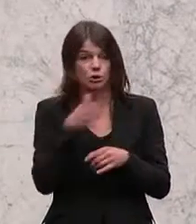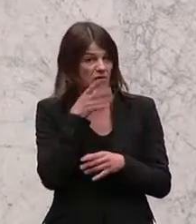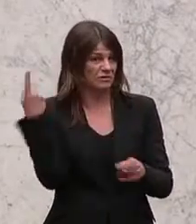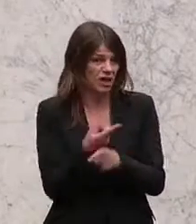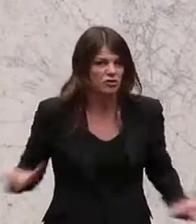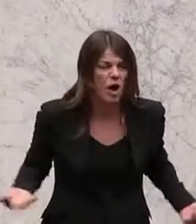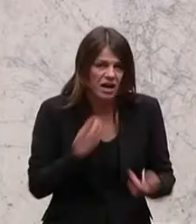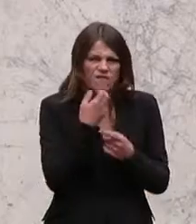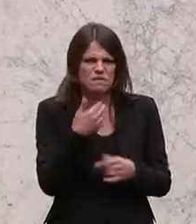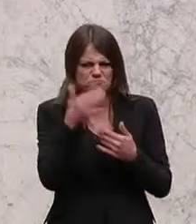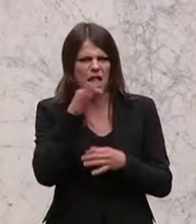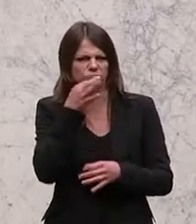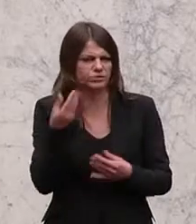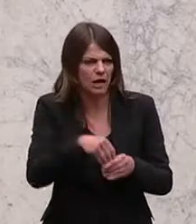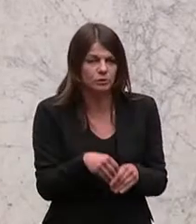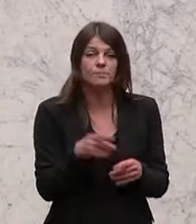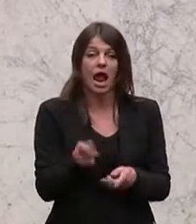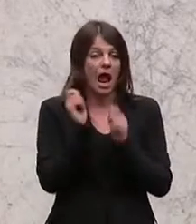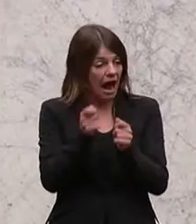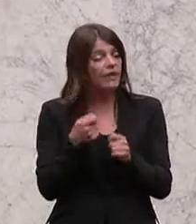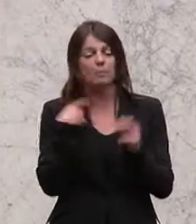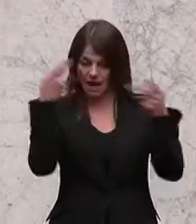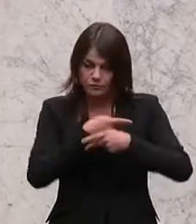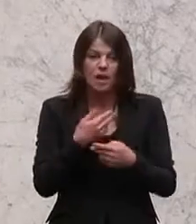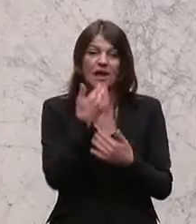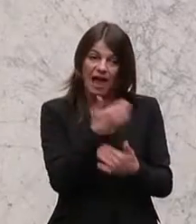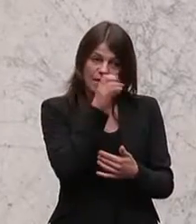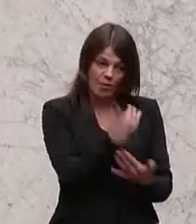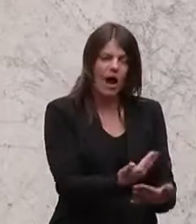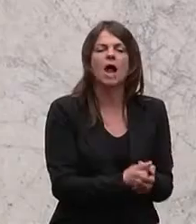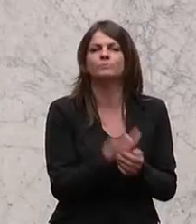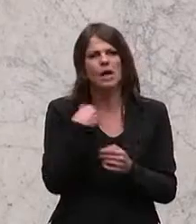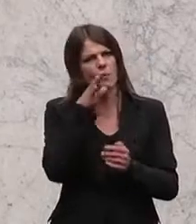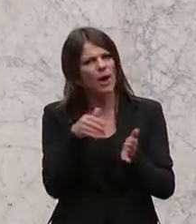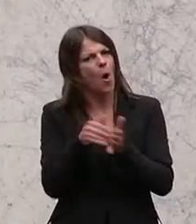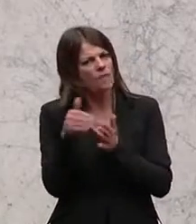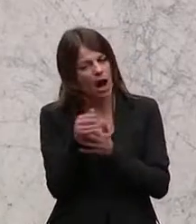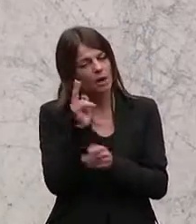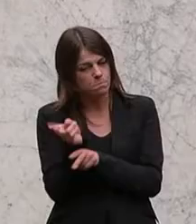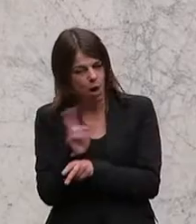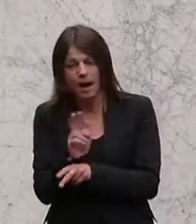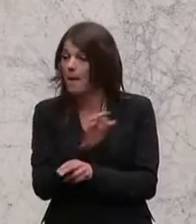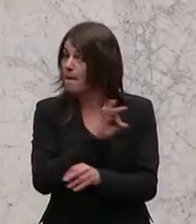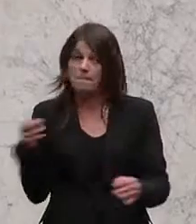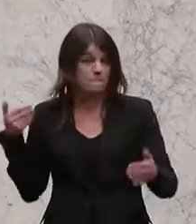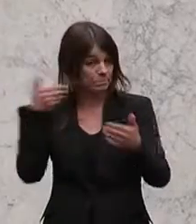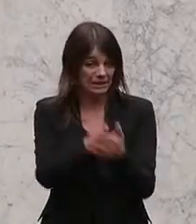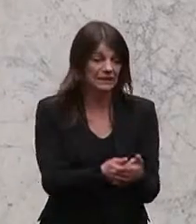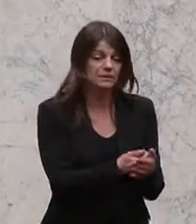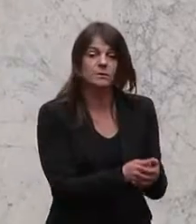nicht sagen. Wir stimmen den Antrag zu Landraub, danke Wolfgang, und werden das weiterverfolgen jetzt bis zu den